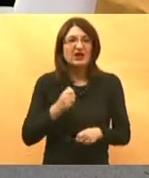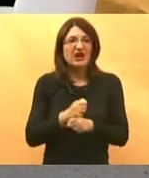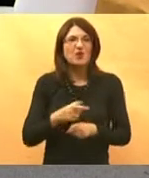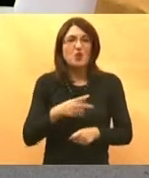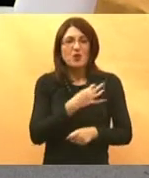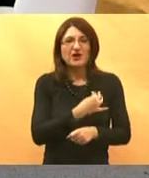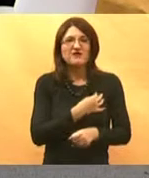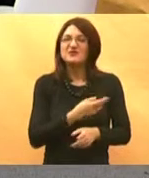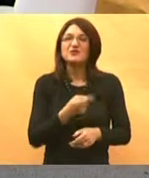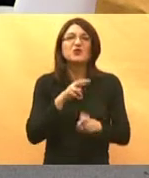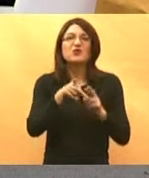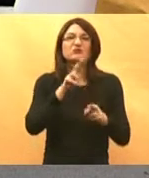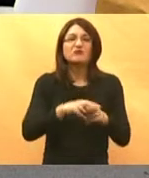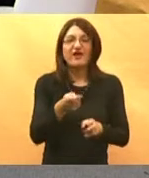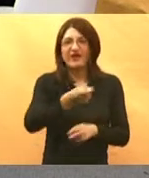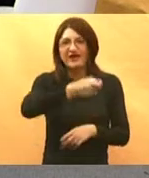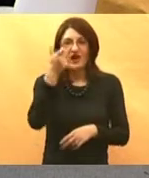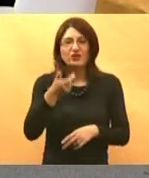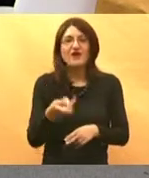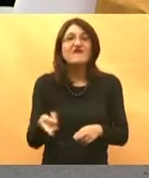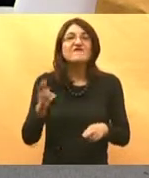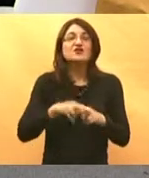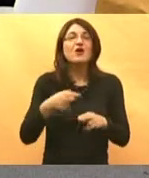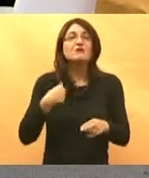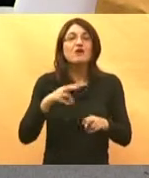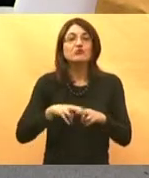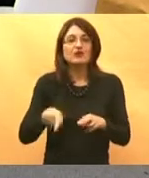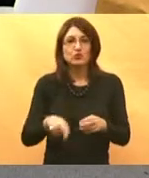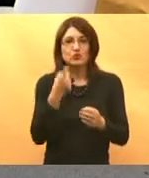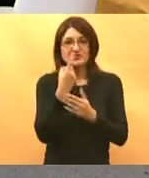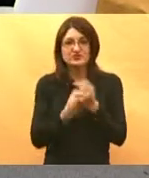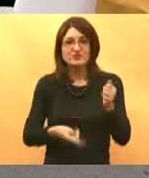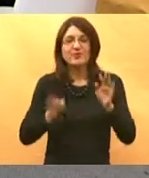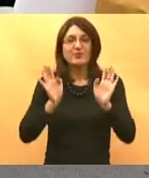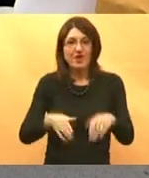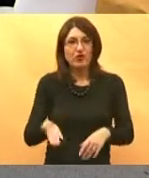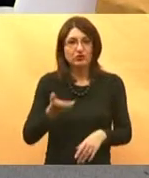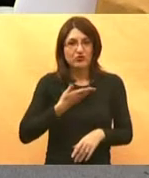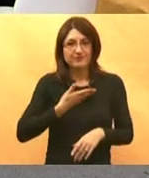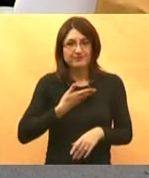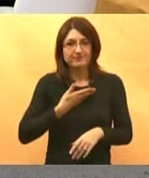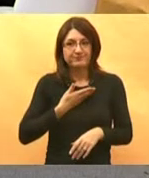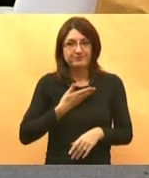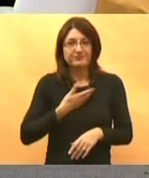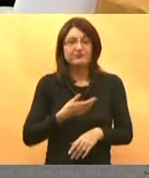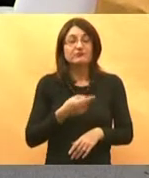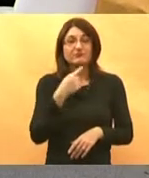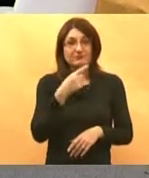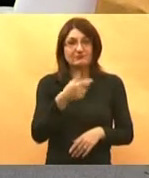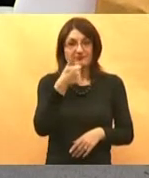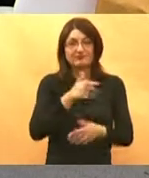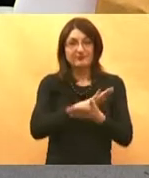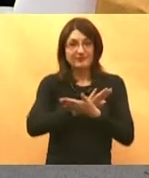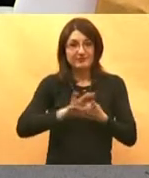Biće pojedinačni slučajeva ali ja mislim da ćemo više puno izgubiti nego što ćemo dobiti. Jedini, ono što sam ja rekao da je jednostavno rješenje.